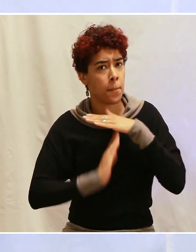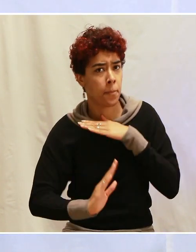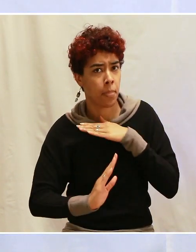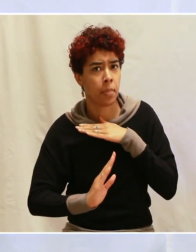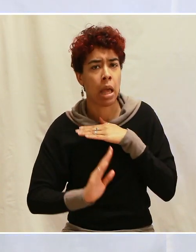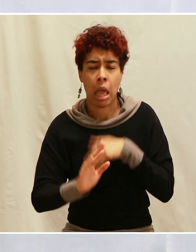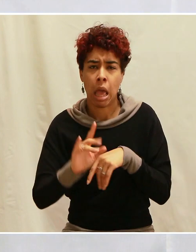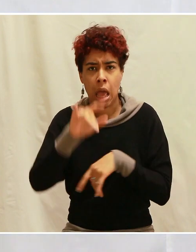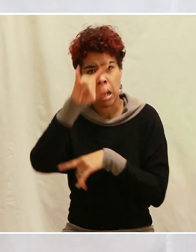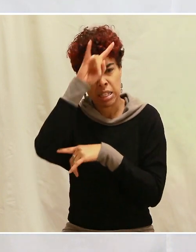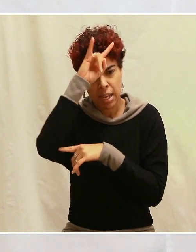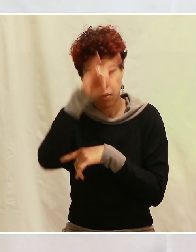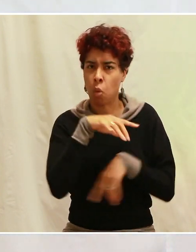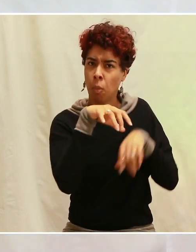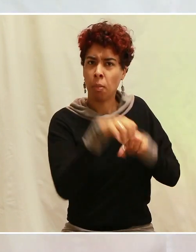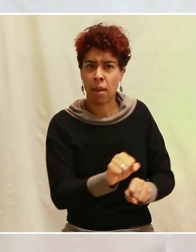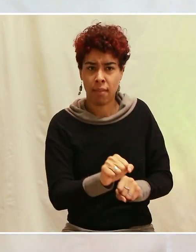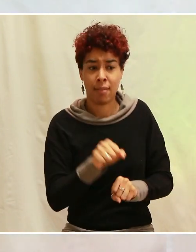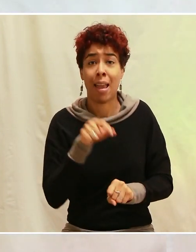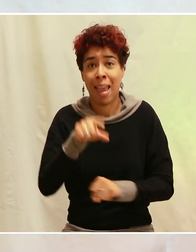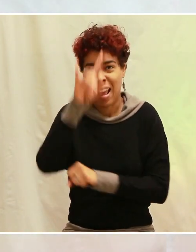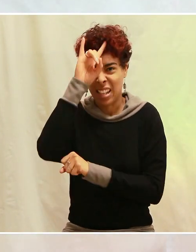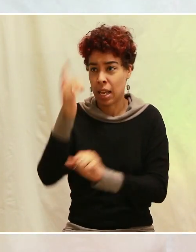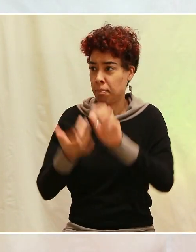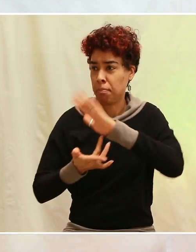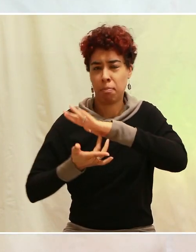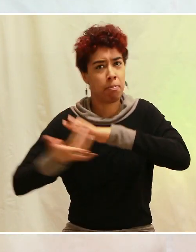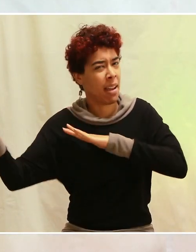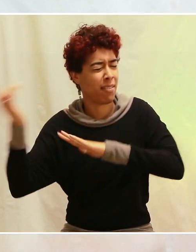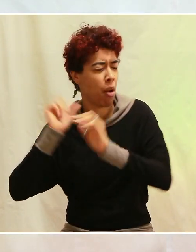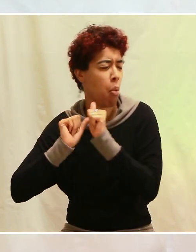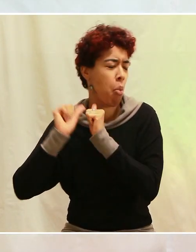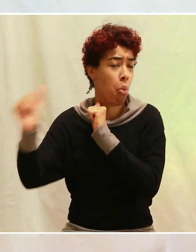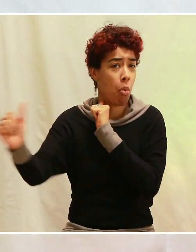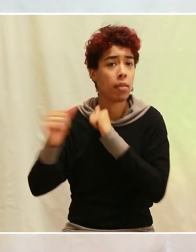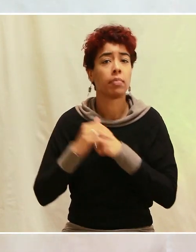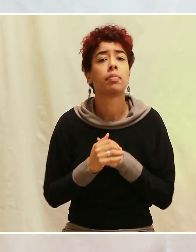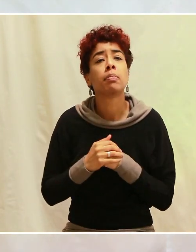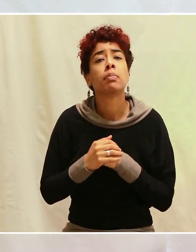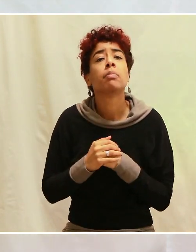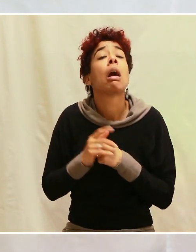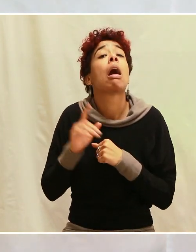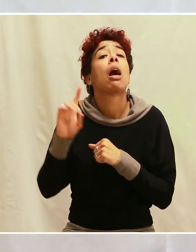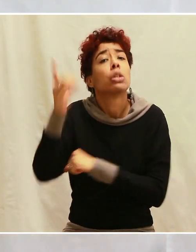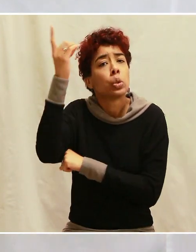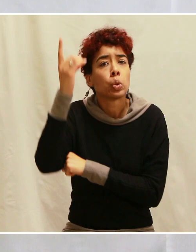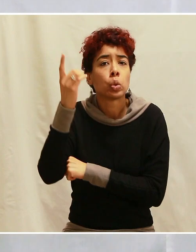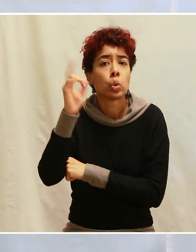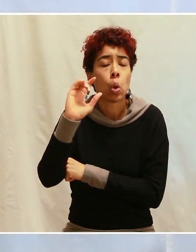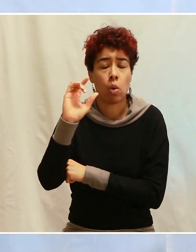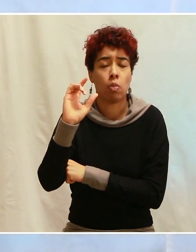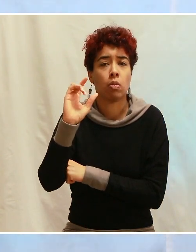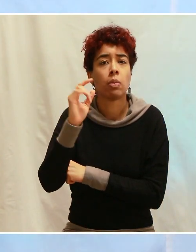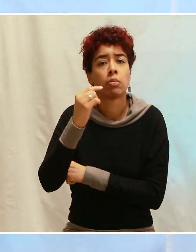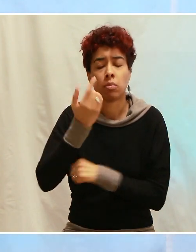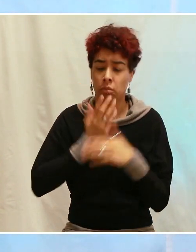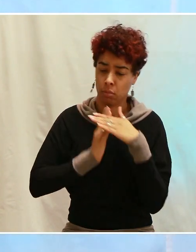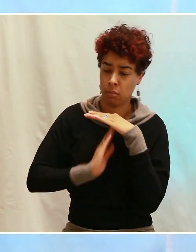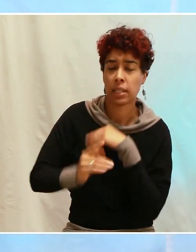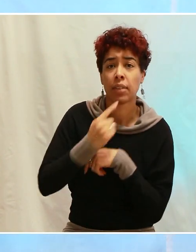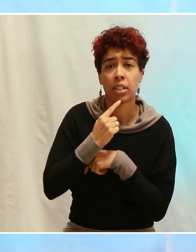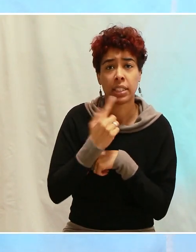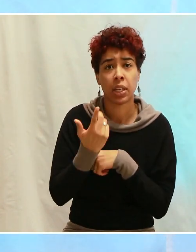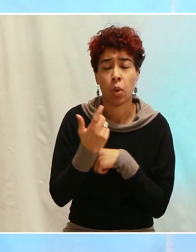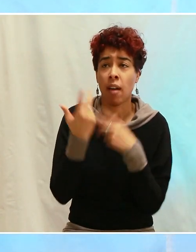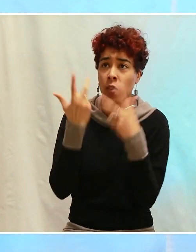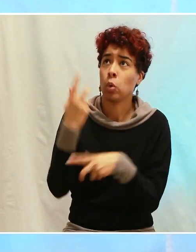loin de vous. Amen. » Se soumettre à Dieu, c'est quoi ? C'est prendre sa volonté et de dire « Je la mets au service de la